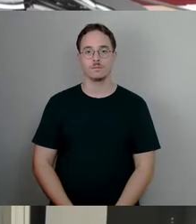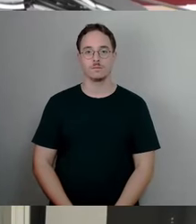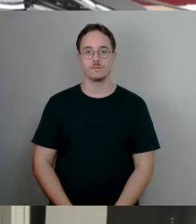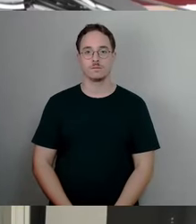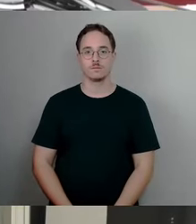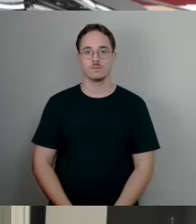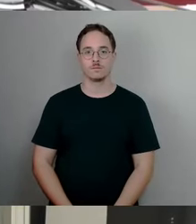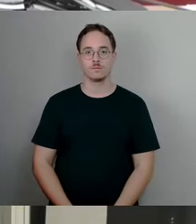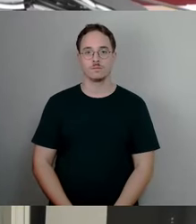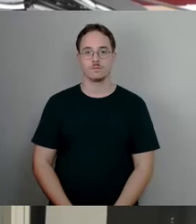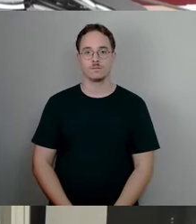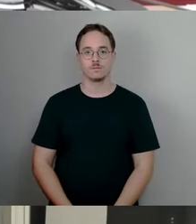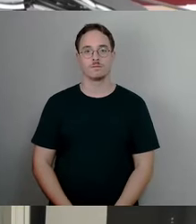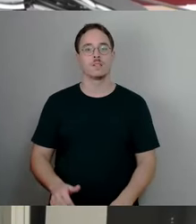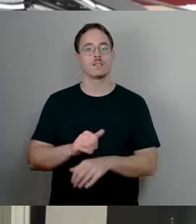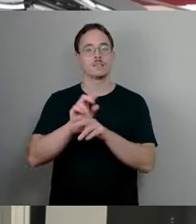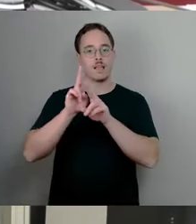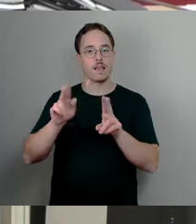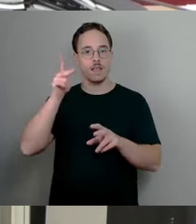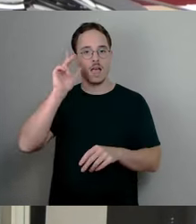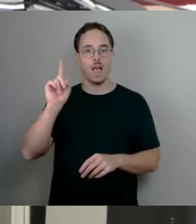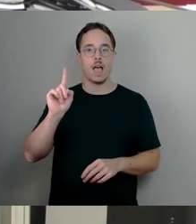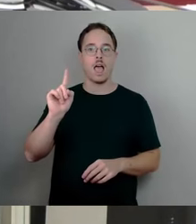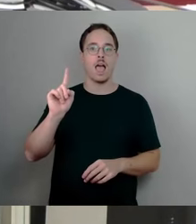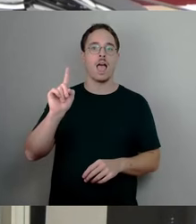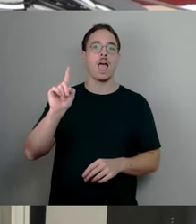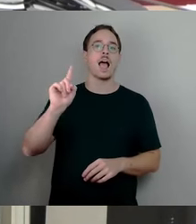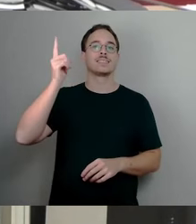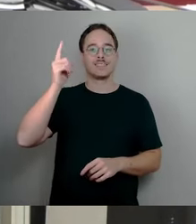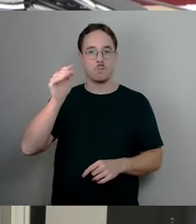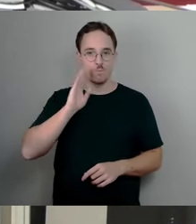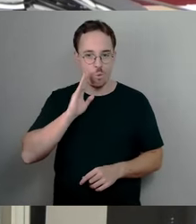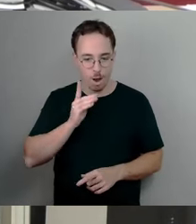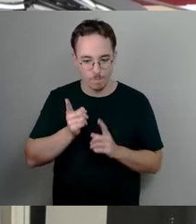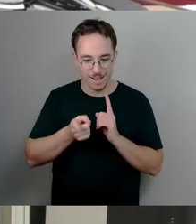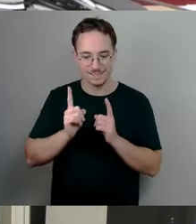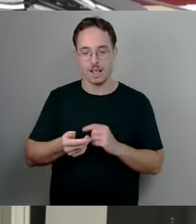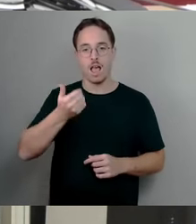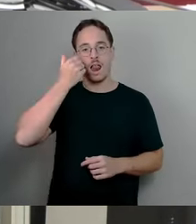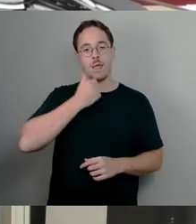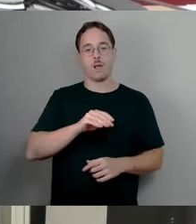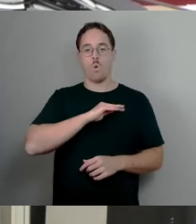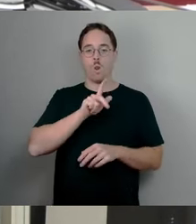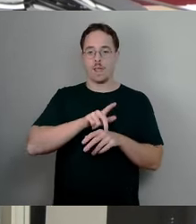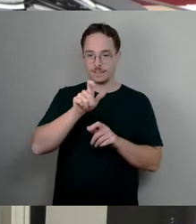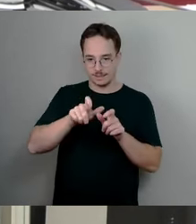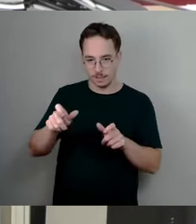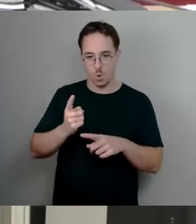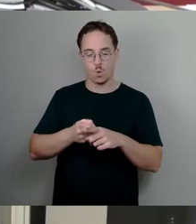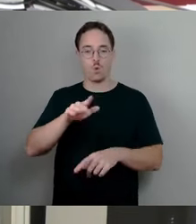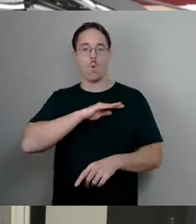Sehr geehrter Herr Oberbürgermeister, liebe Kolleginnen und Kollegen, es ist natürlich schwierig, nach zwei